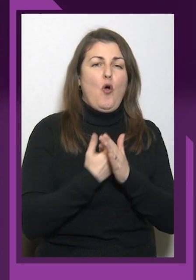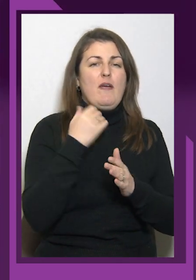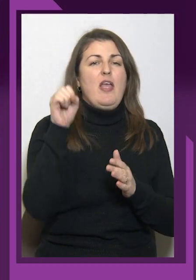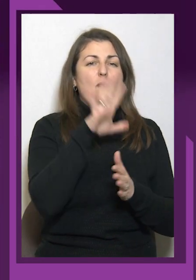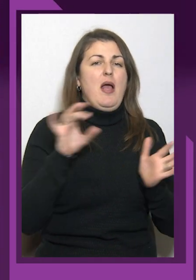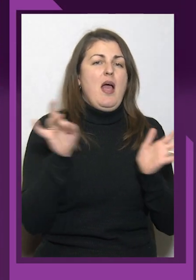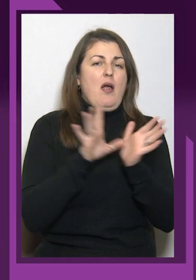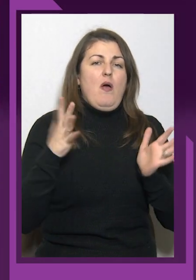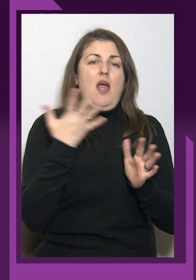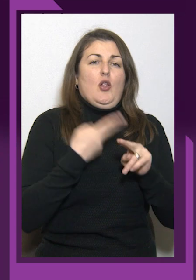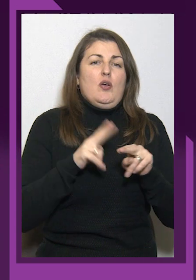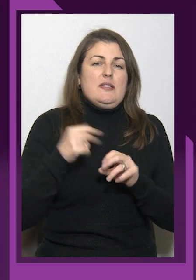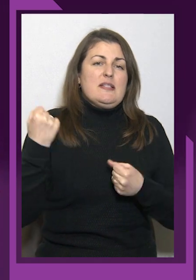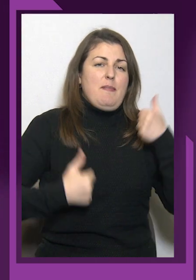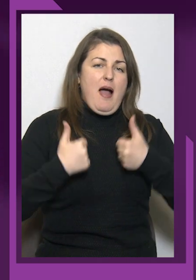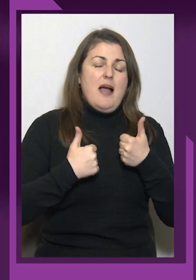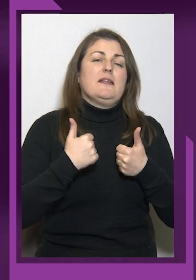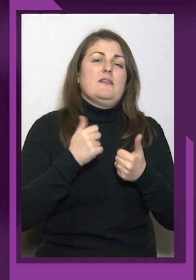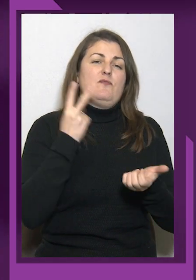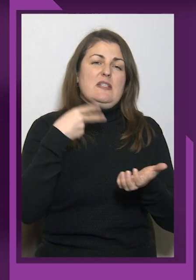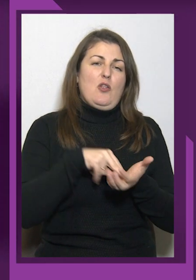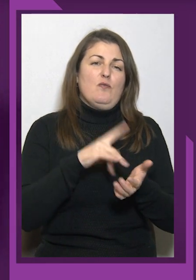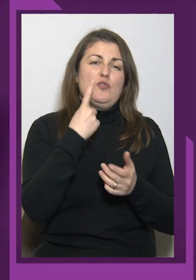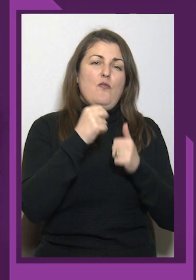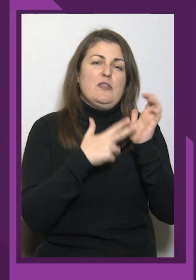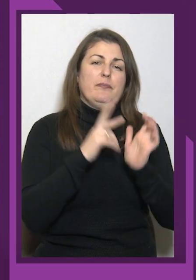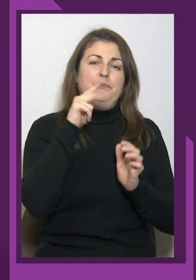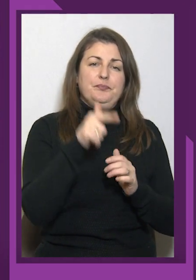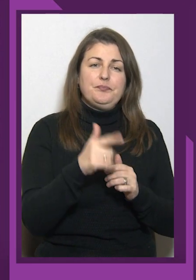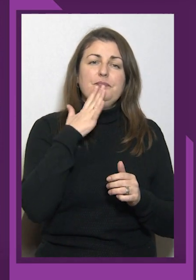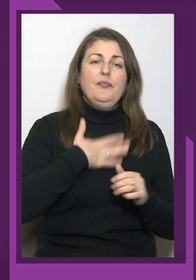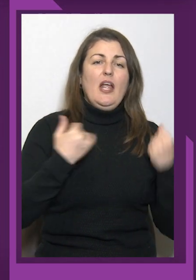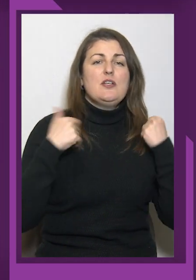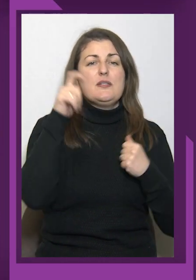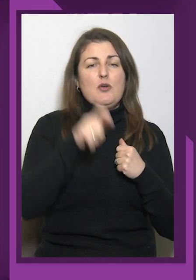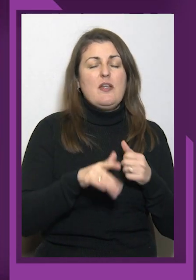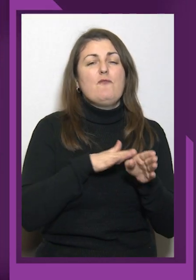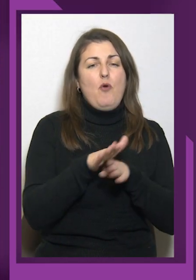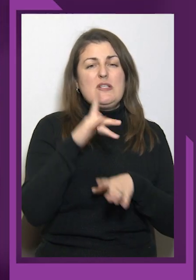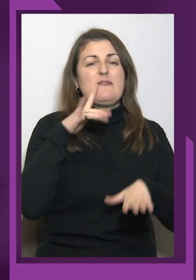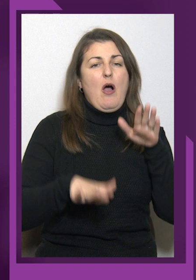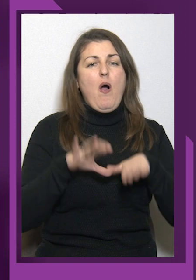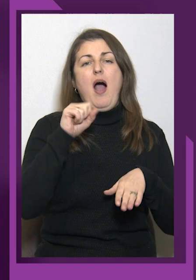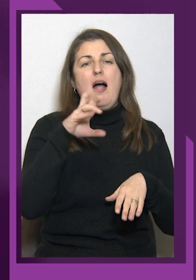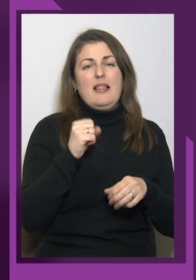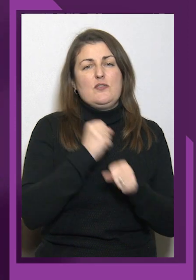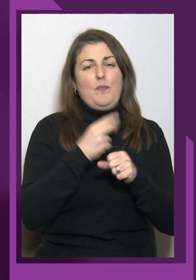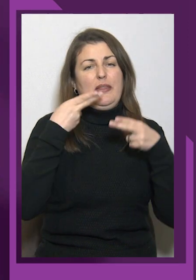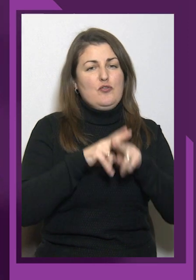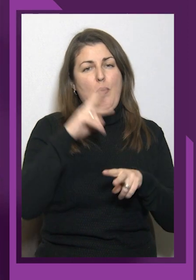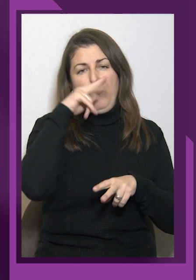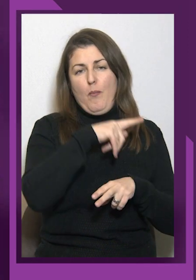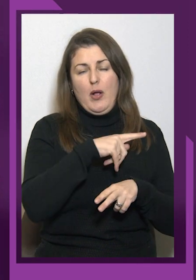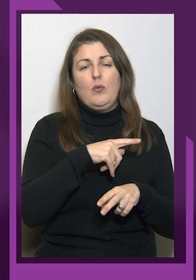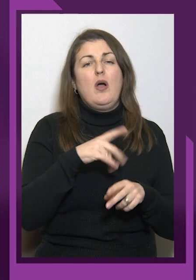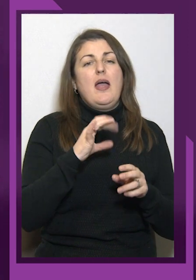кілограмів. Наша спортсменка впоралась з вагою, але допустила технічну помилку. І спроба не була зарахована. Були